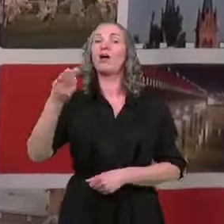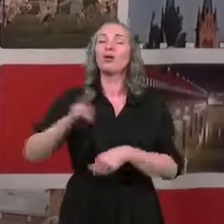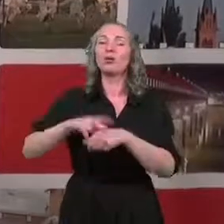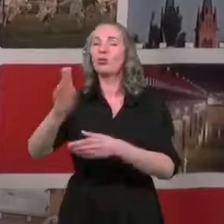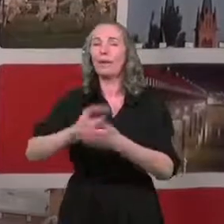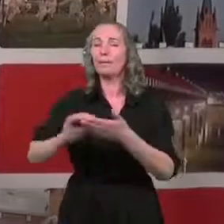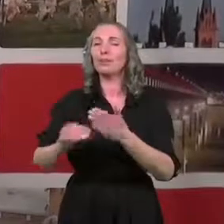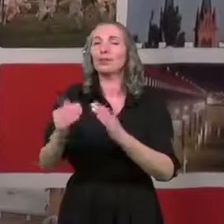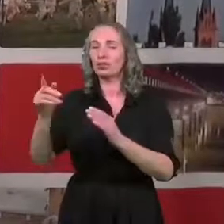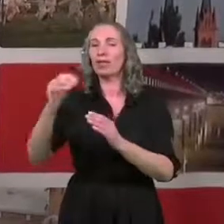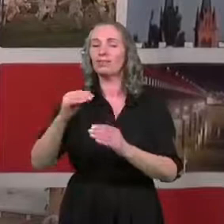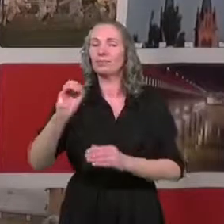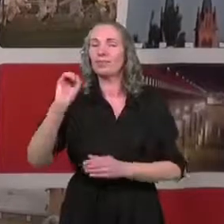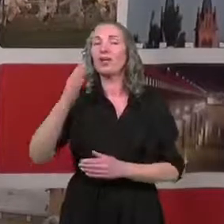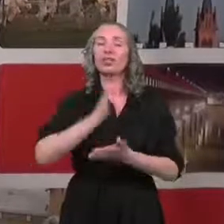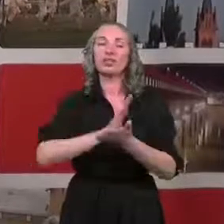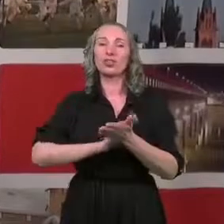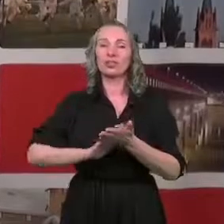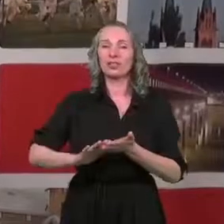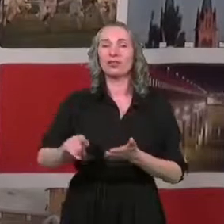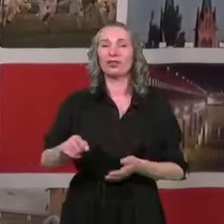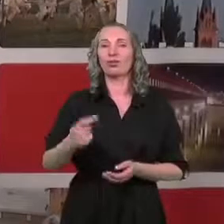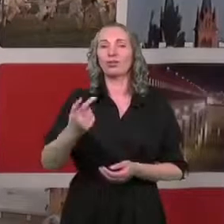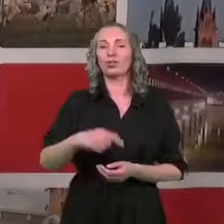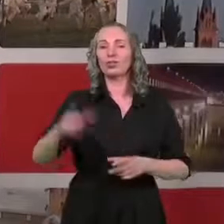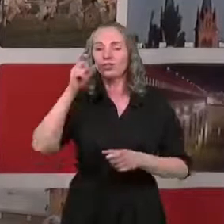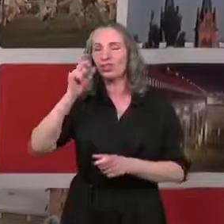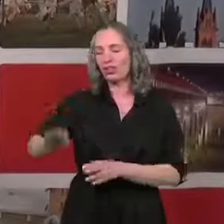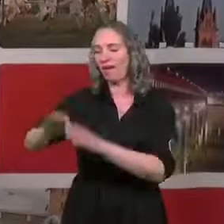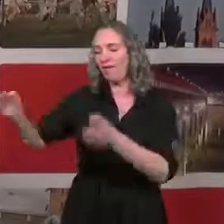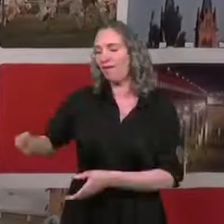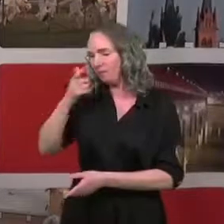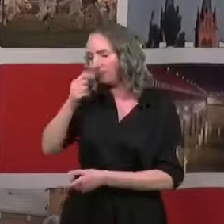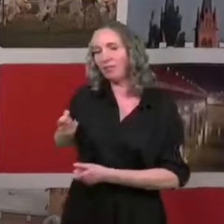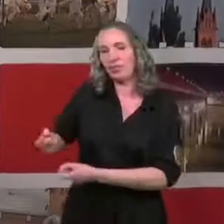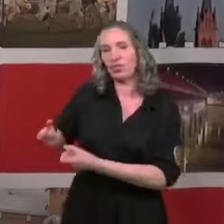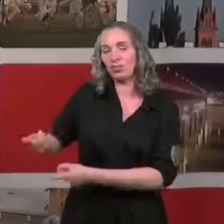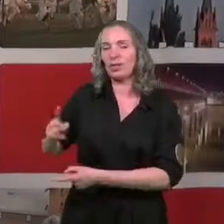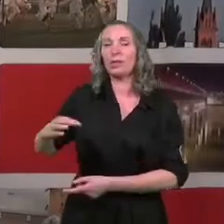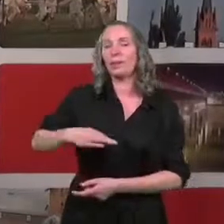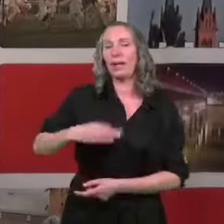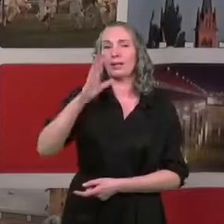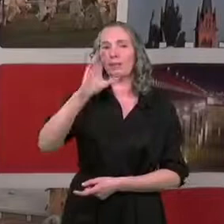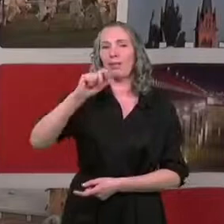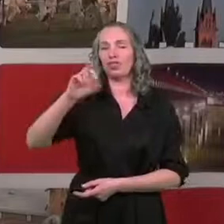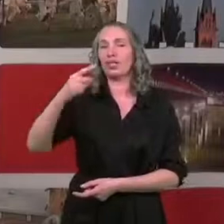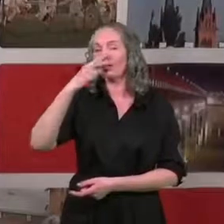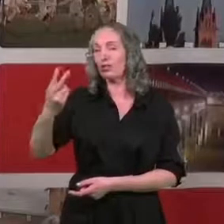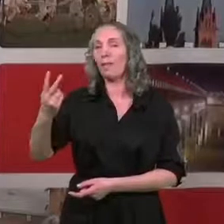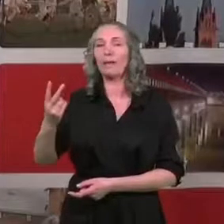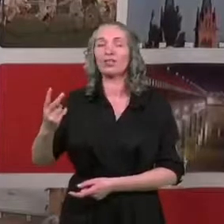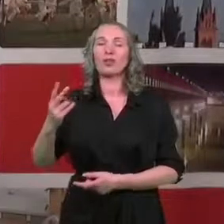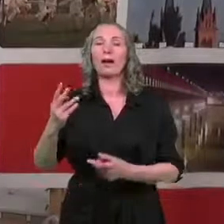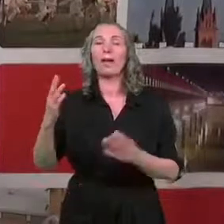odnośnie czystości, a właściwie dzikiego wysypiska, które Pani Bożena zauważyła w Parku na Słodowie.